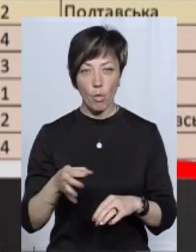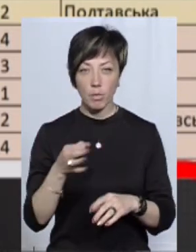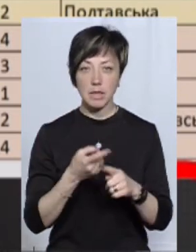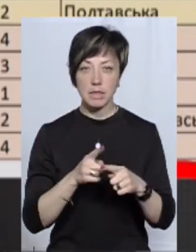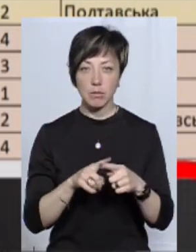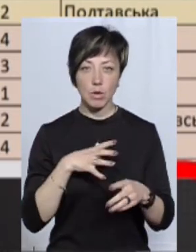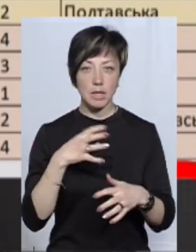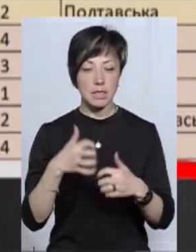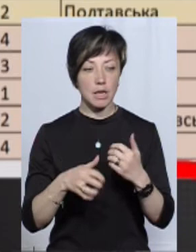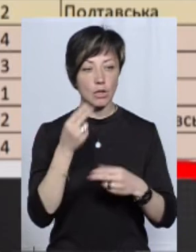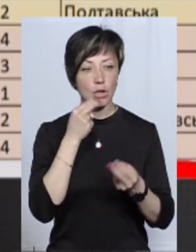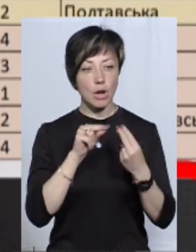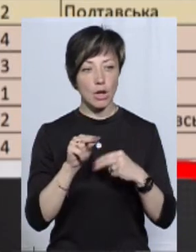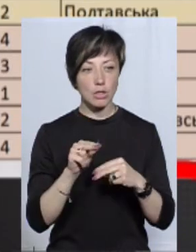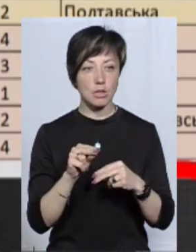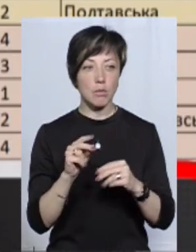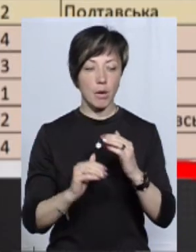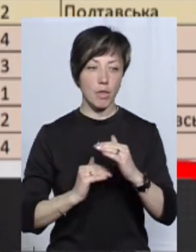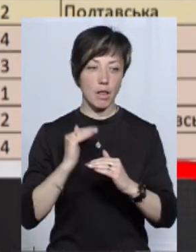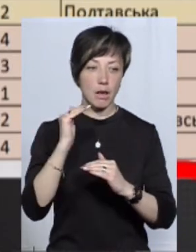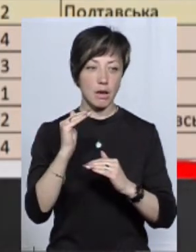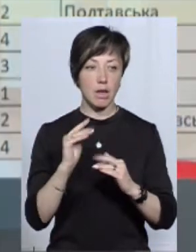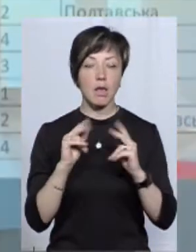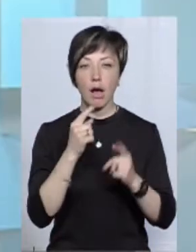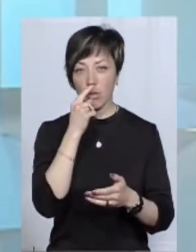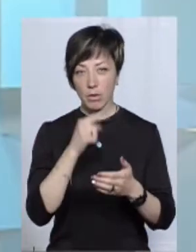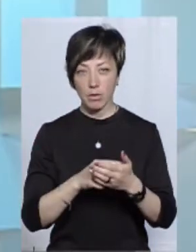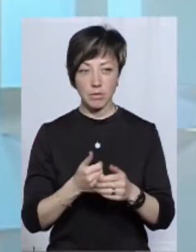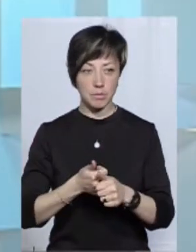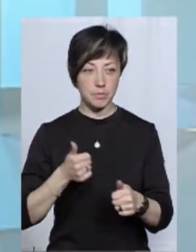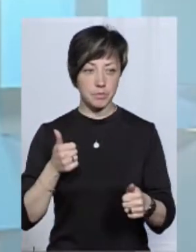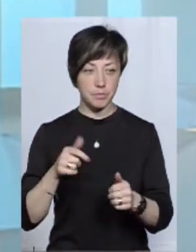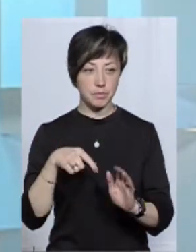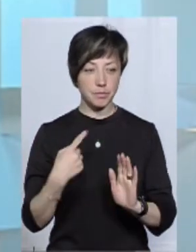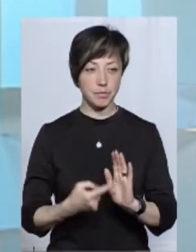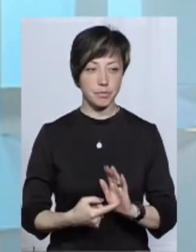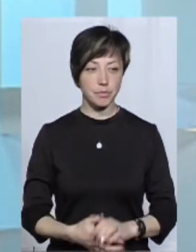показниками була серед кращих. У рейтингу прямо на горі. Як опинилися в аутсайдерах?